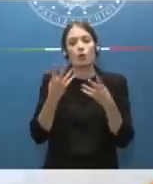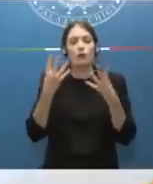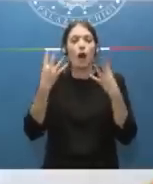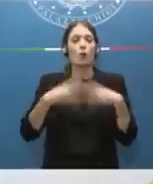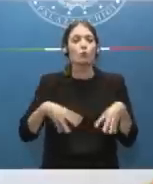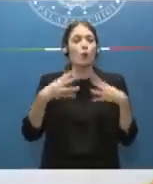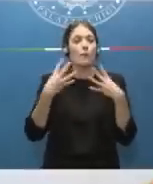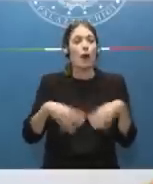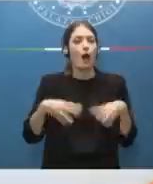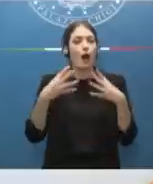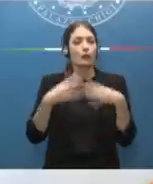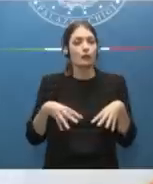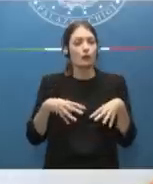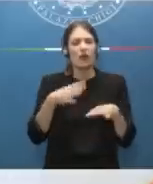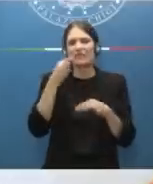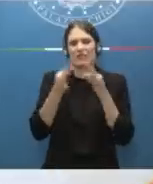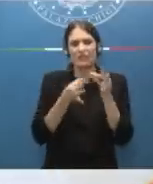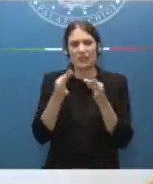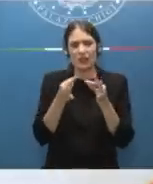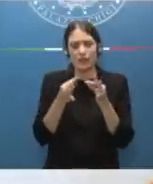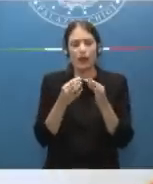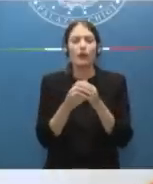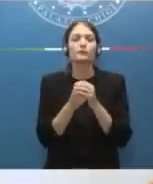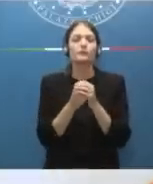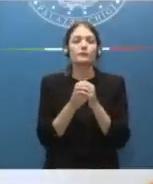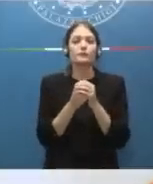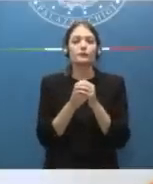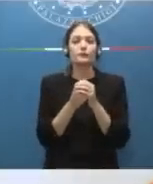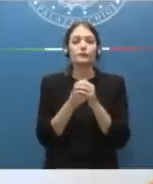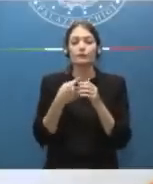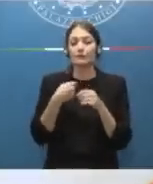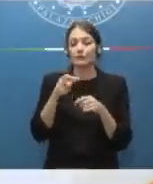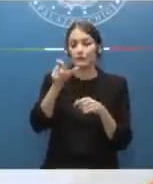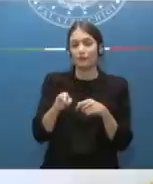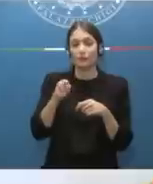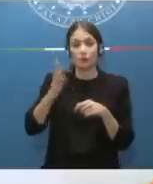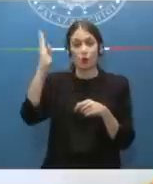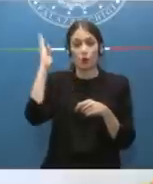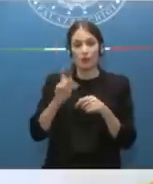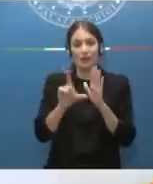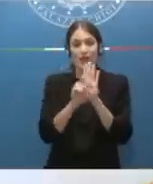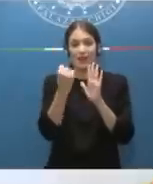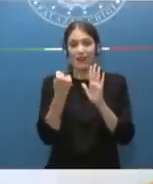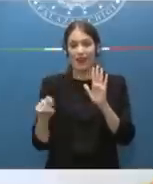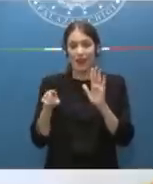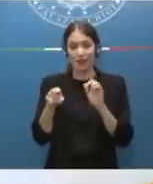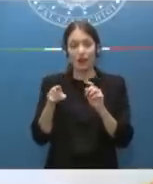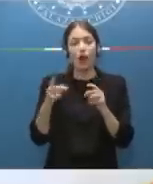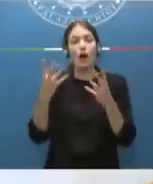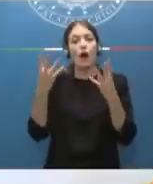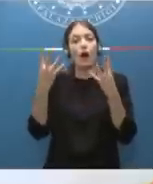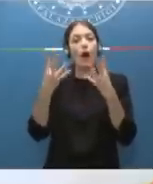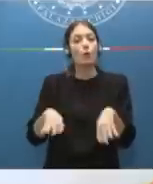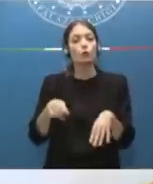che significa che per il semplice fatto di essere condannati per un certo tipo di reati scattassero alcuni